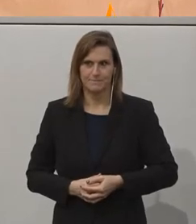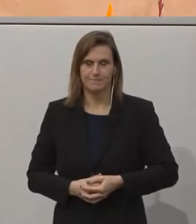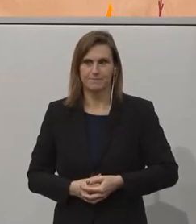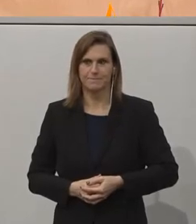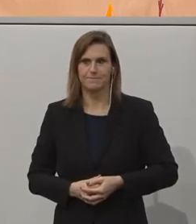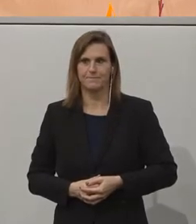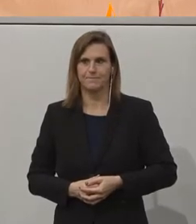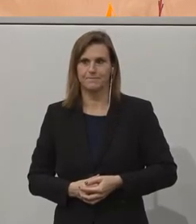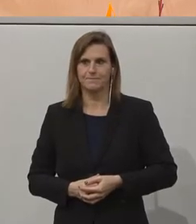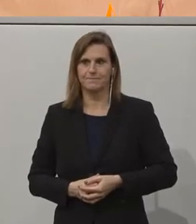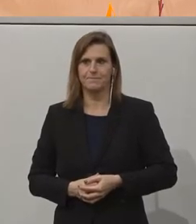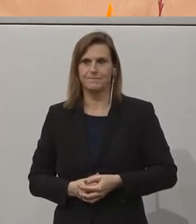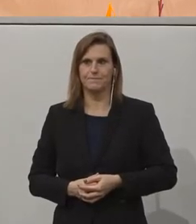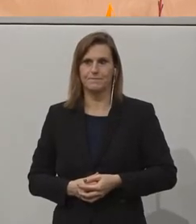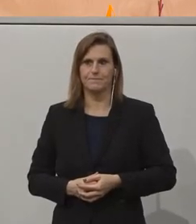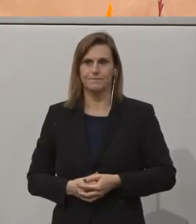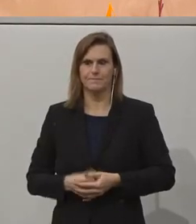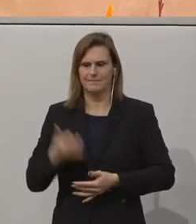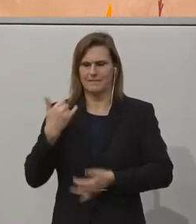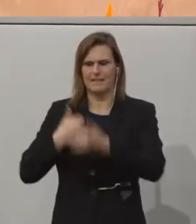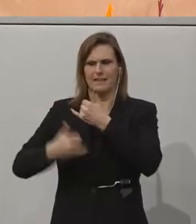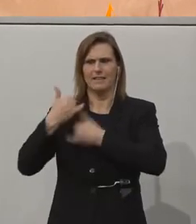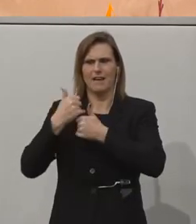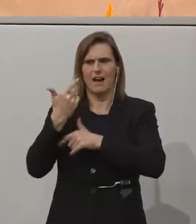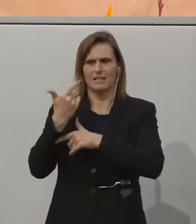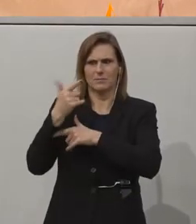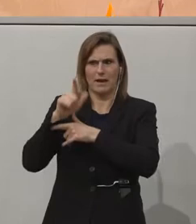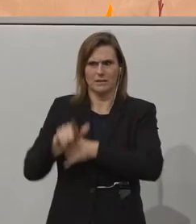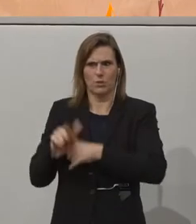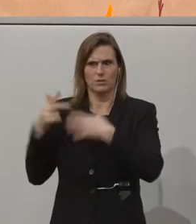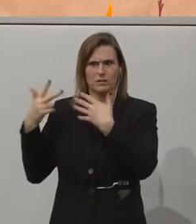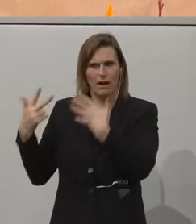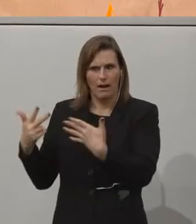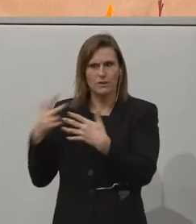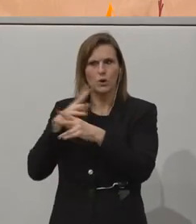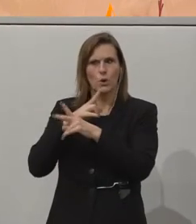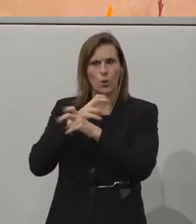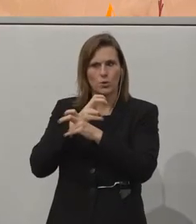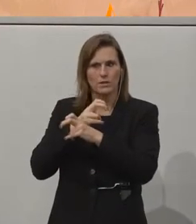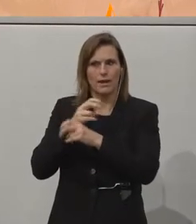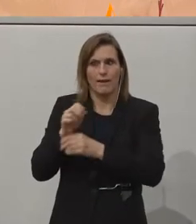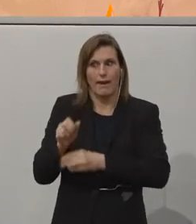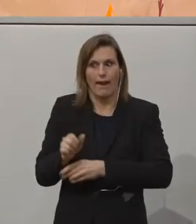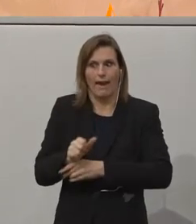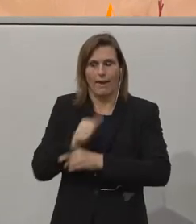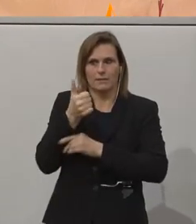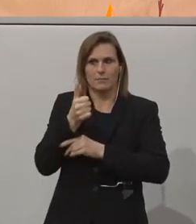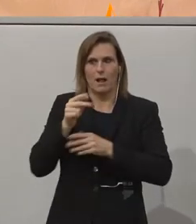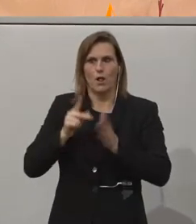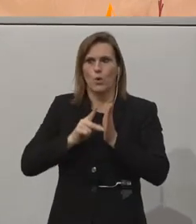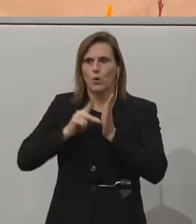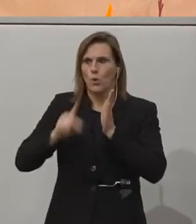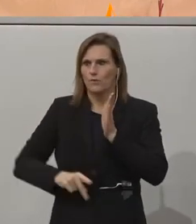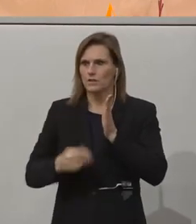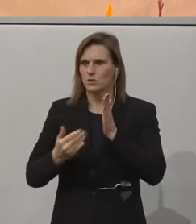2008 hat Österreich die erste Konvention des